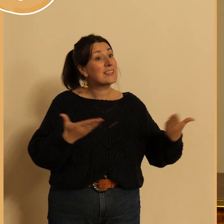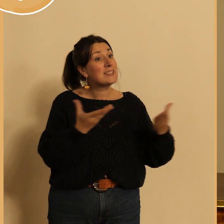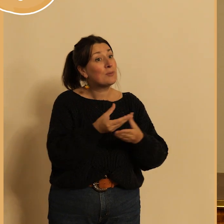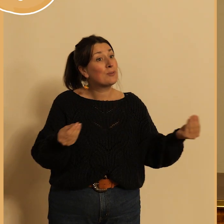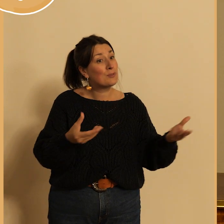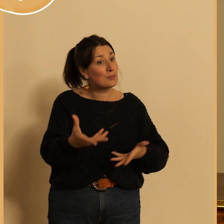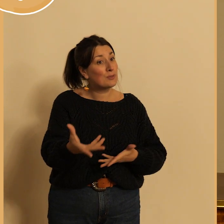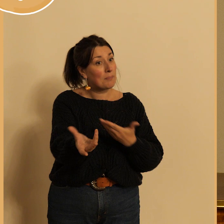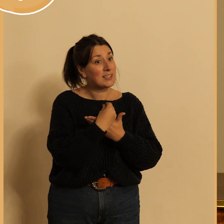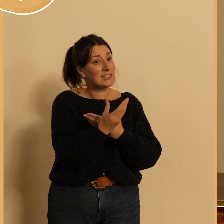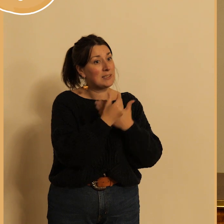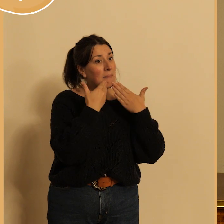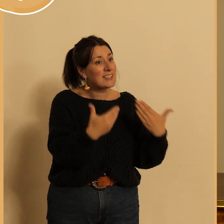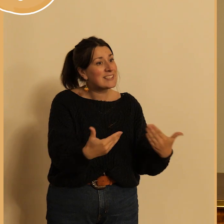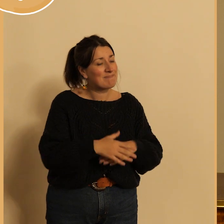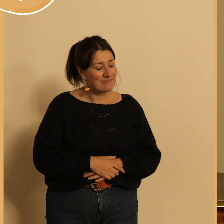beaucoup de votre participation